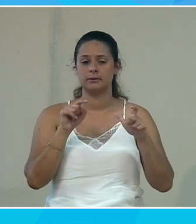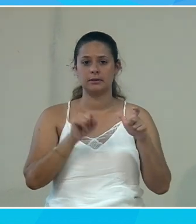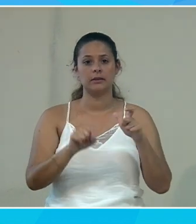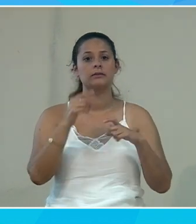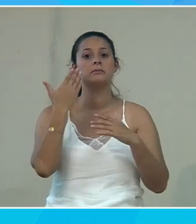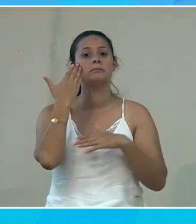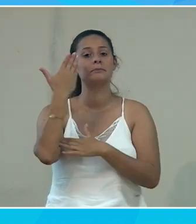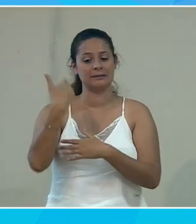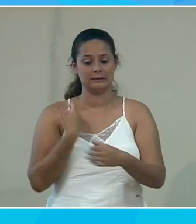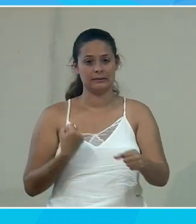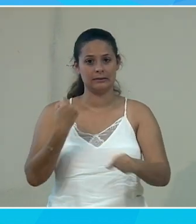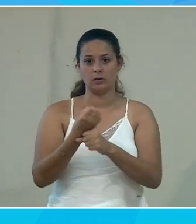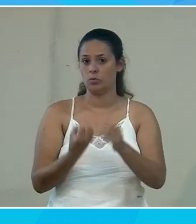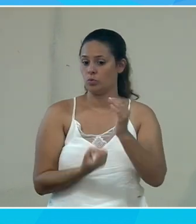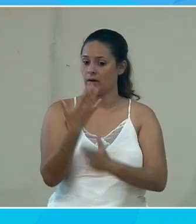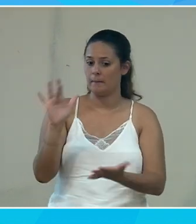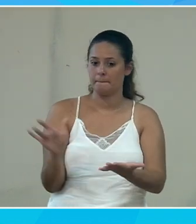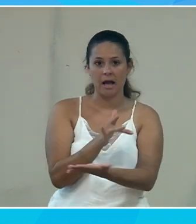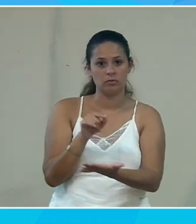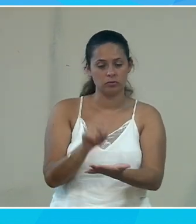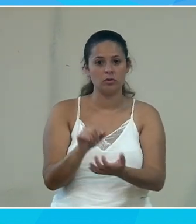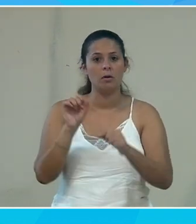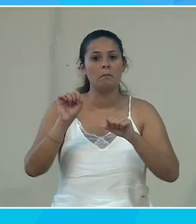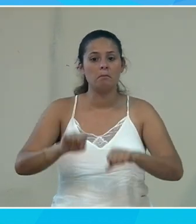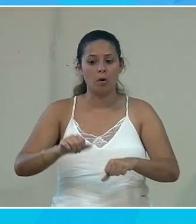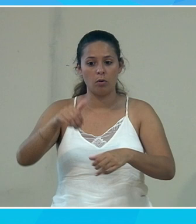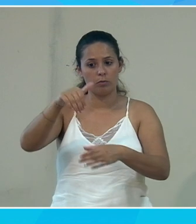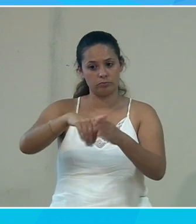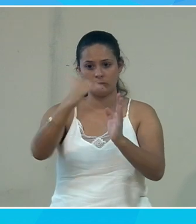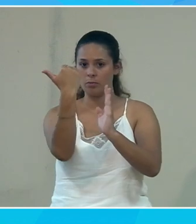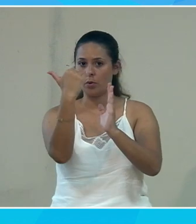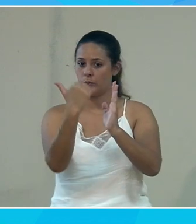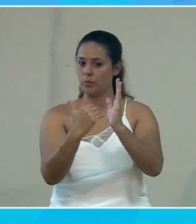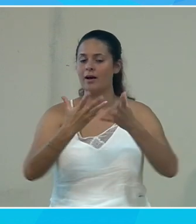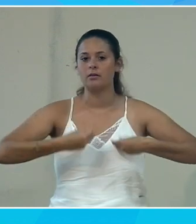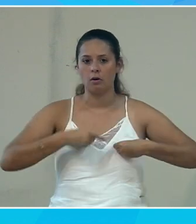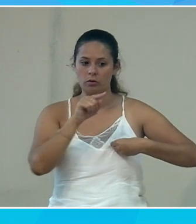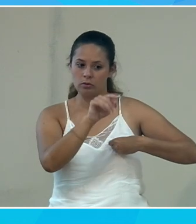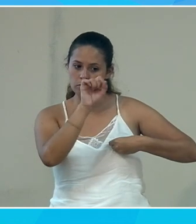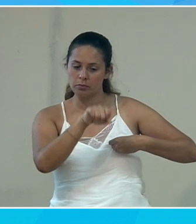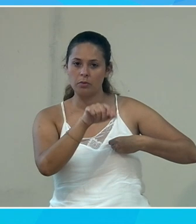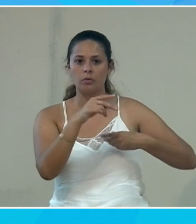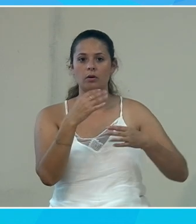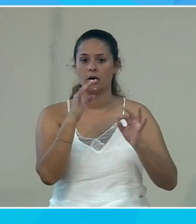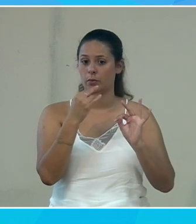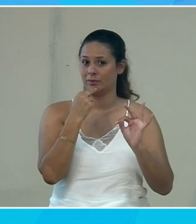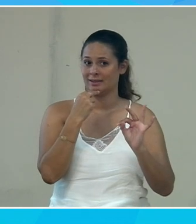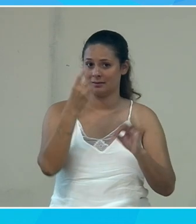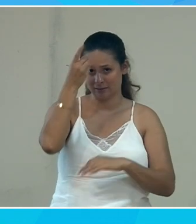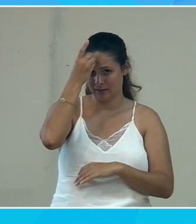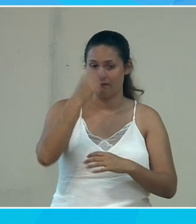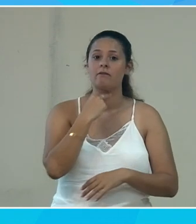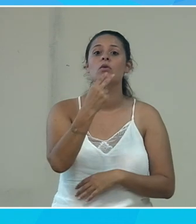déjà si je crée une nouvelle page je vais pouvoir ici dans mon menu en fait accueil utiliser de la dictée vocale donc je vais